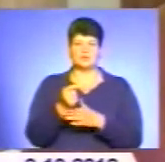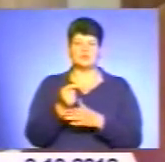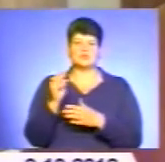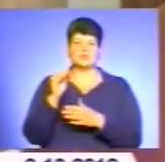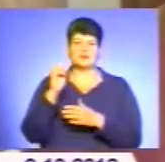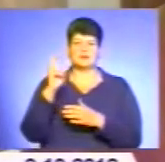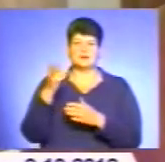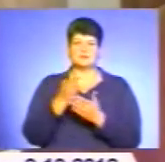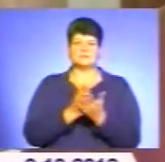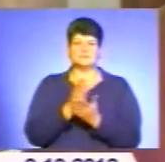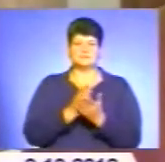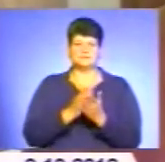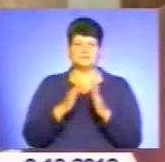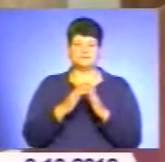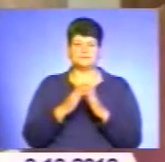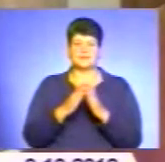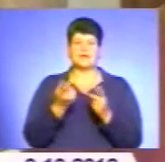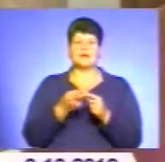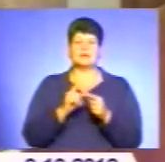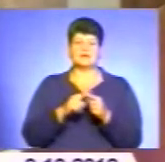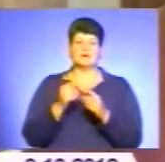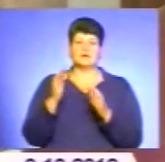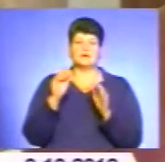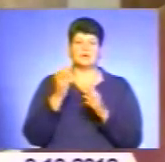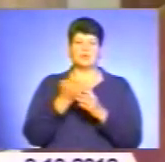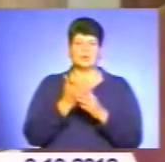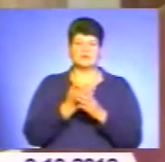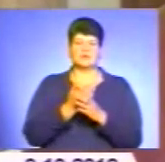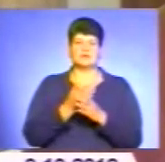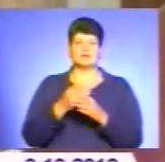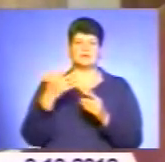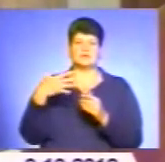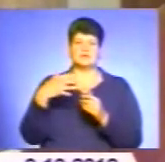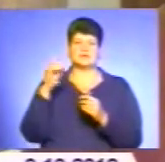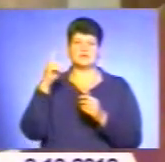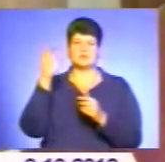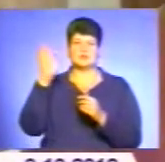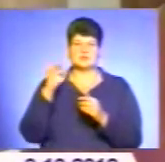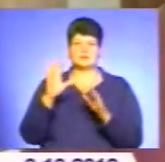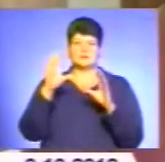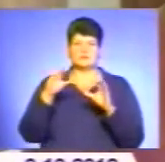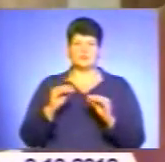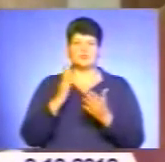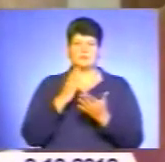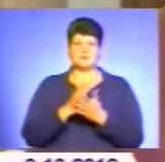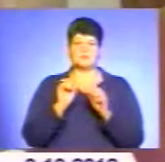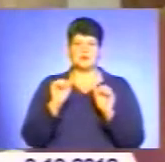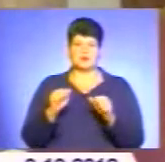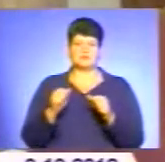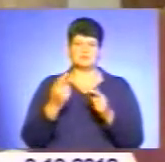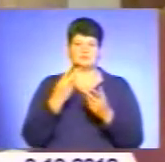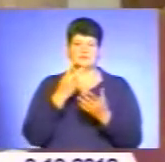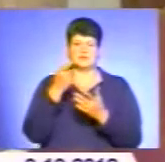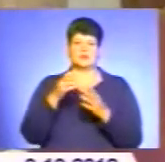На цю льготу уменьшення оплати на 50 или на 100% буде мати право, указанне выше категории.